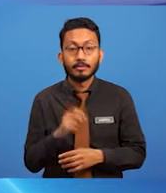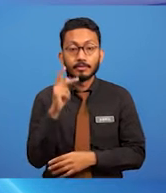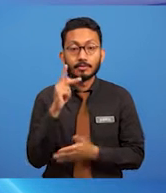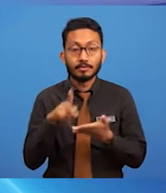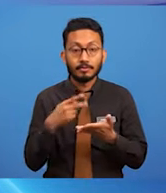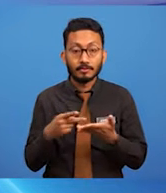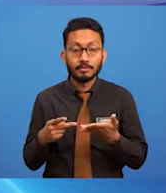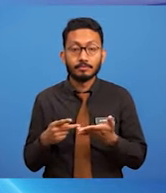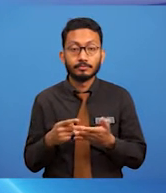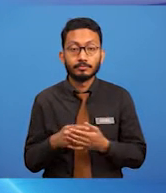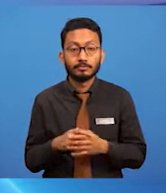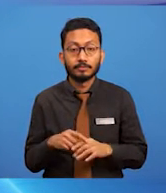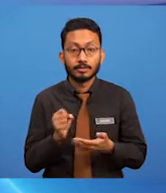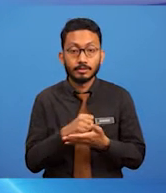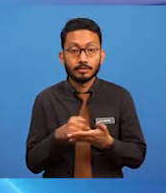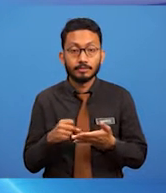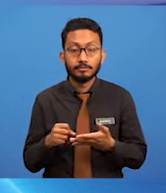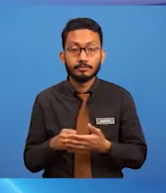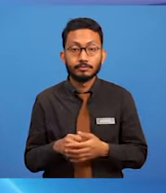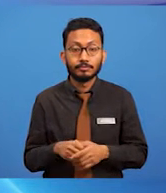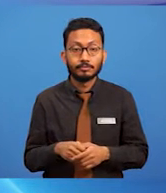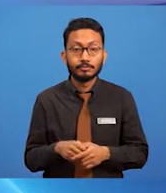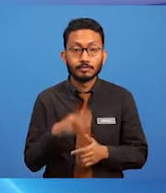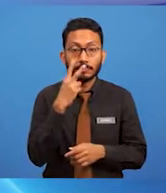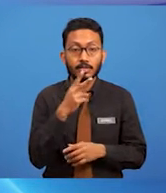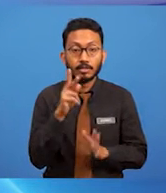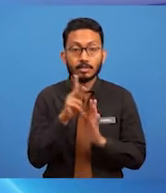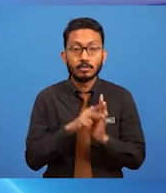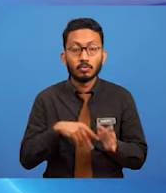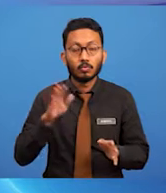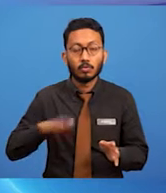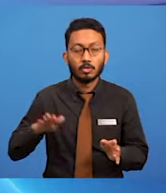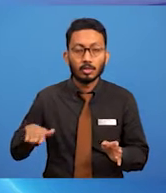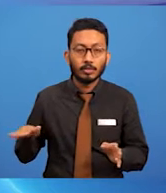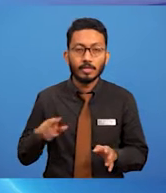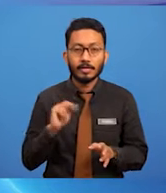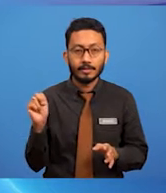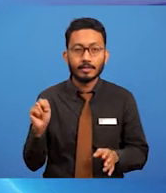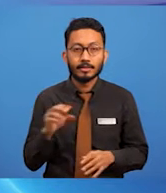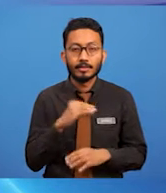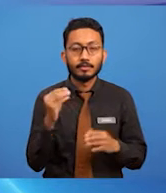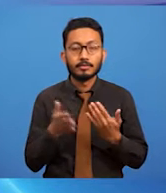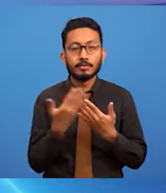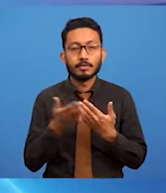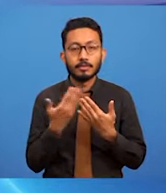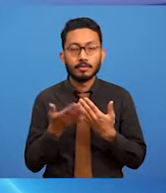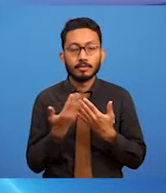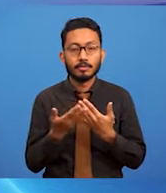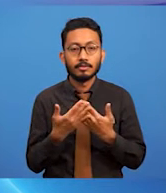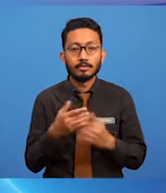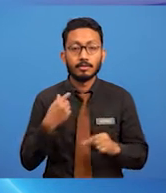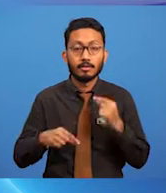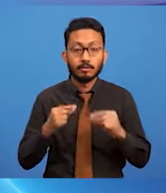sebagai kebudak-budakan dan ianya selalu mudah gaya